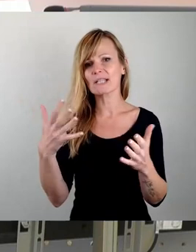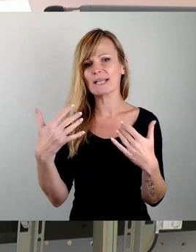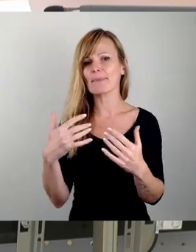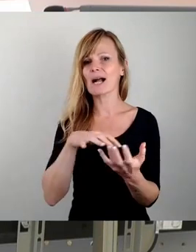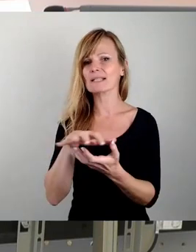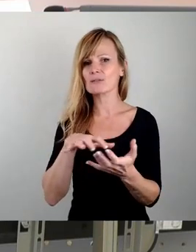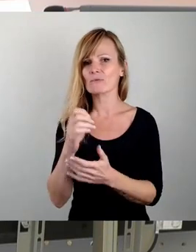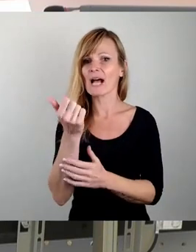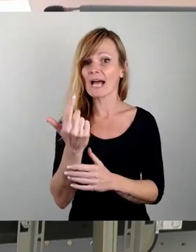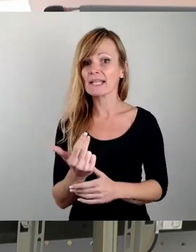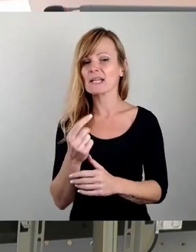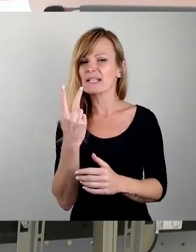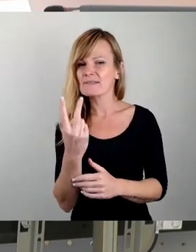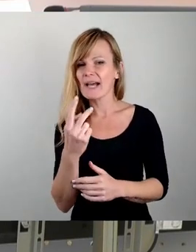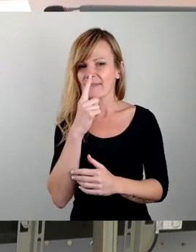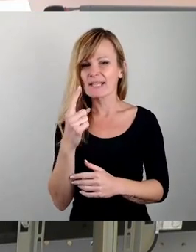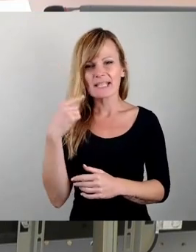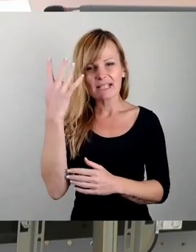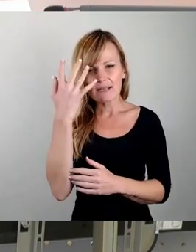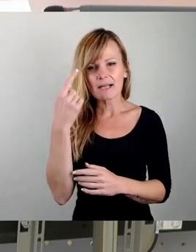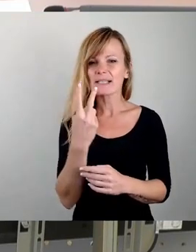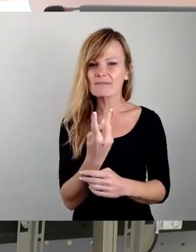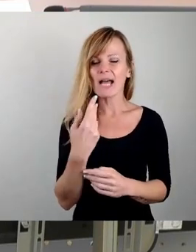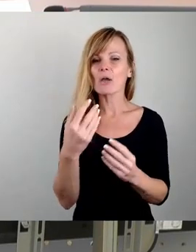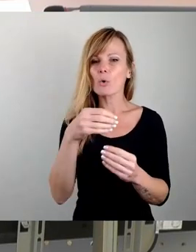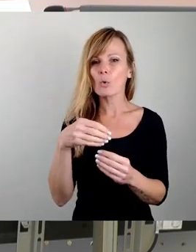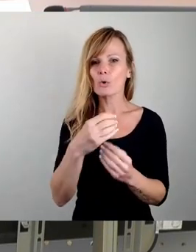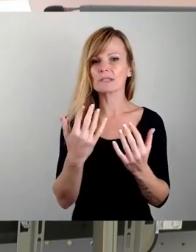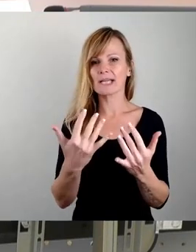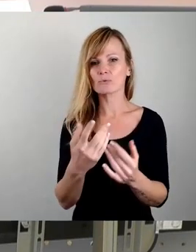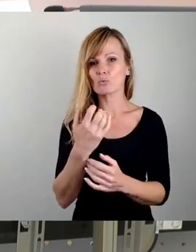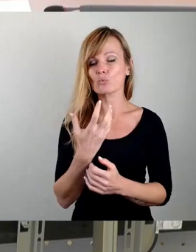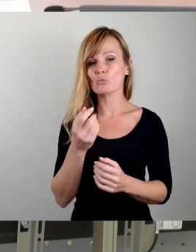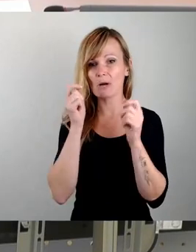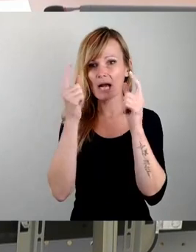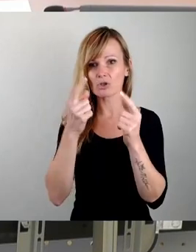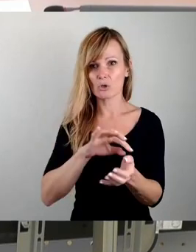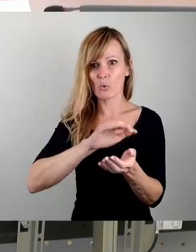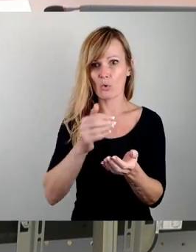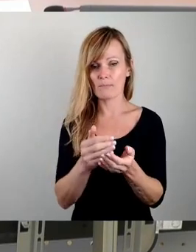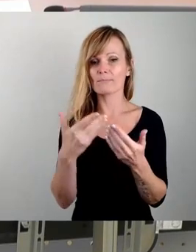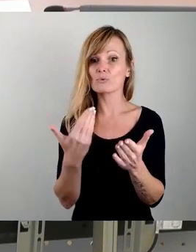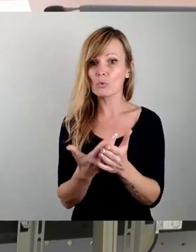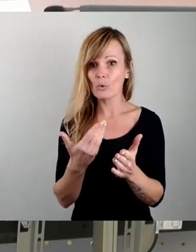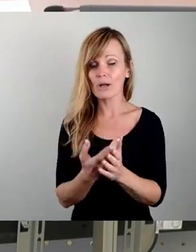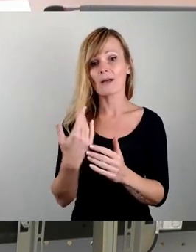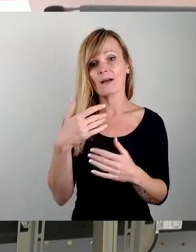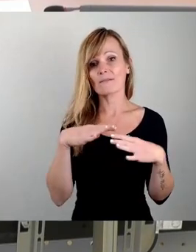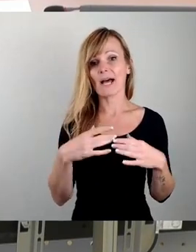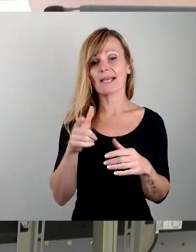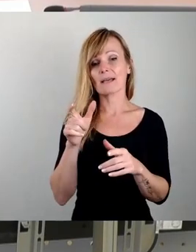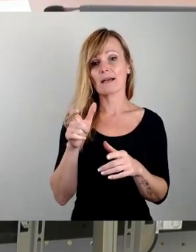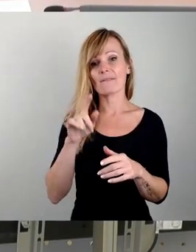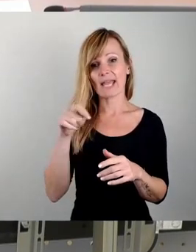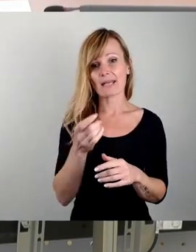zwei, wenn ich nicht irre, Kunstrasenplätze überraschend verklumpften, beantragten die Freien Wähler, rechts im Januar,